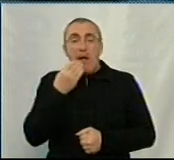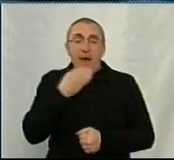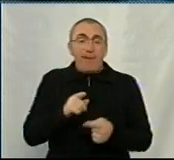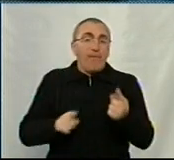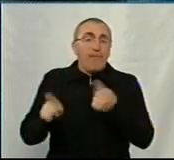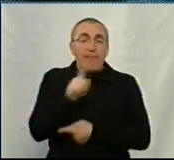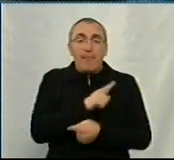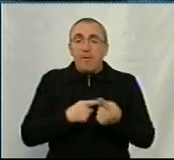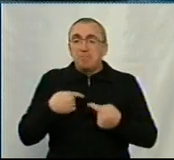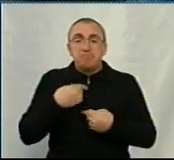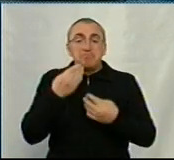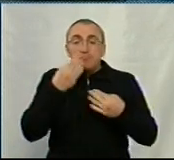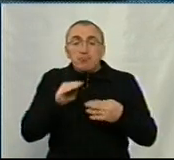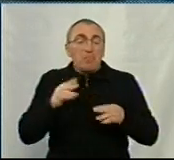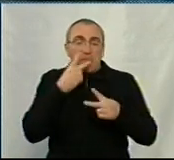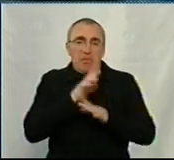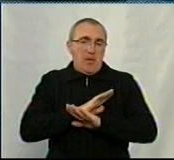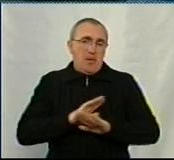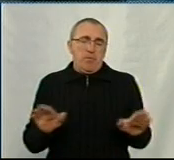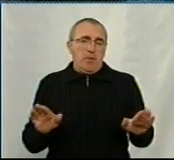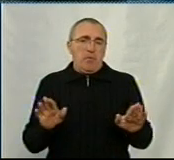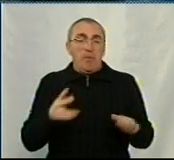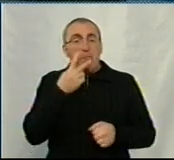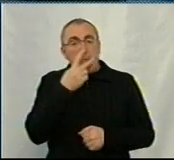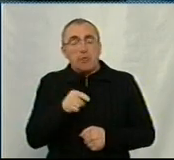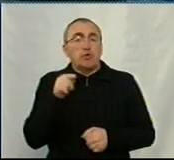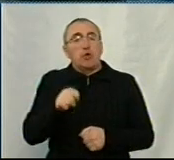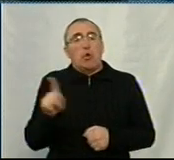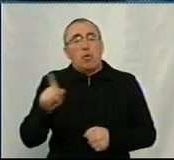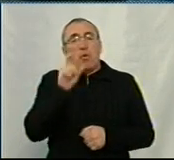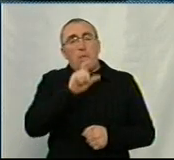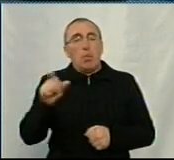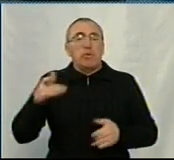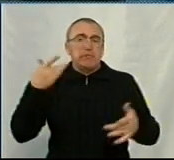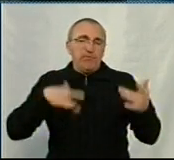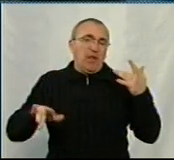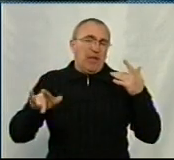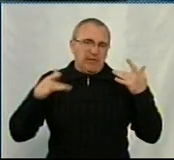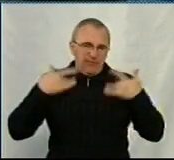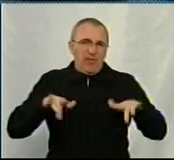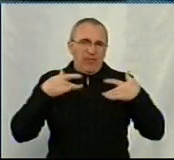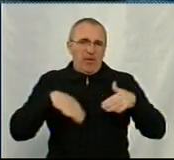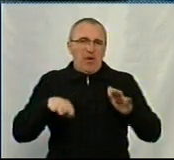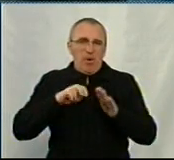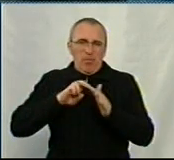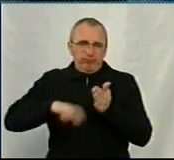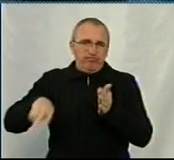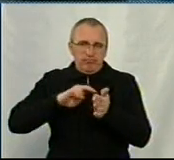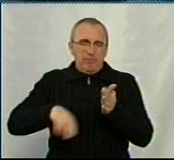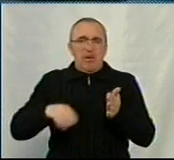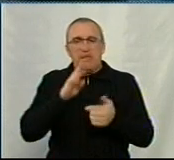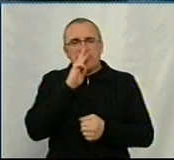реформ ми не бачимо. Навпаки, ми бачимо те, що люди звільняються з лікарень, зарплати